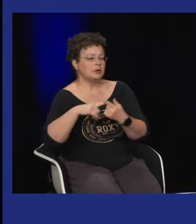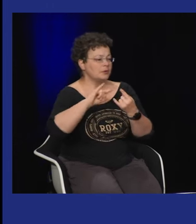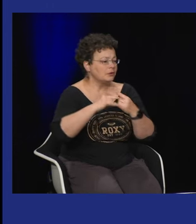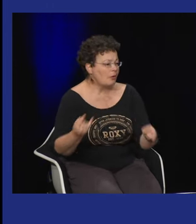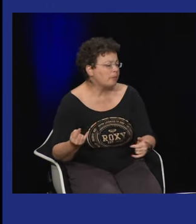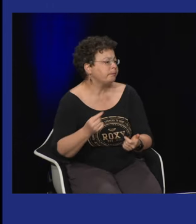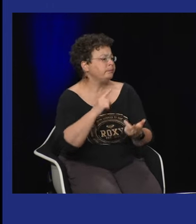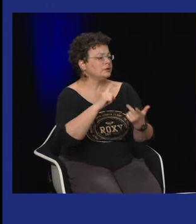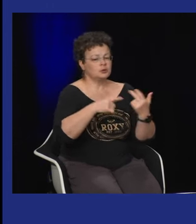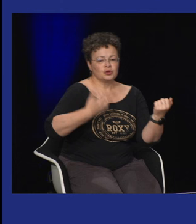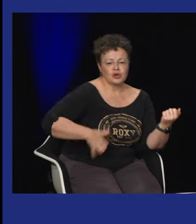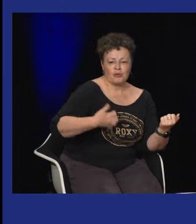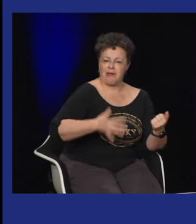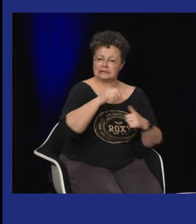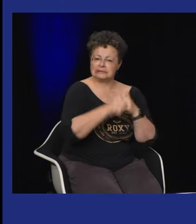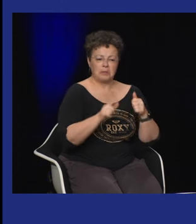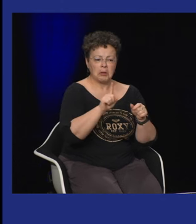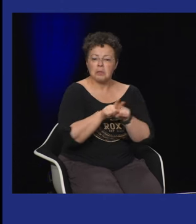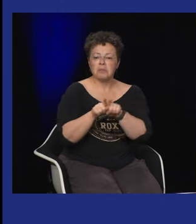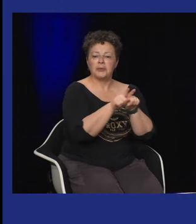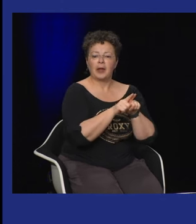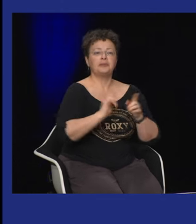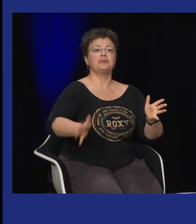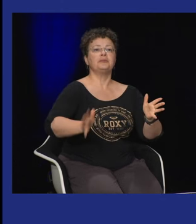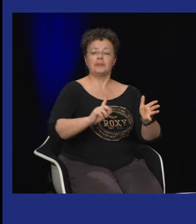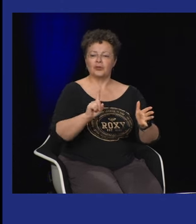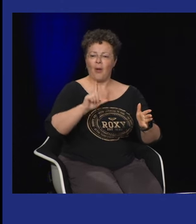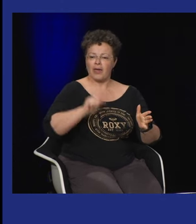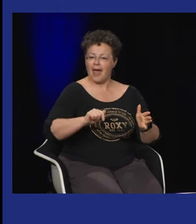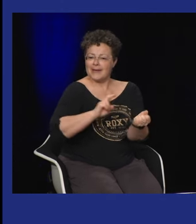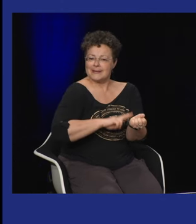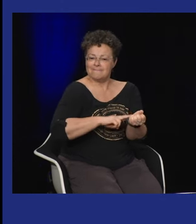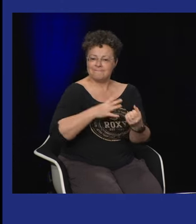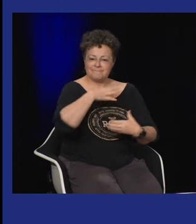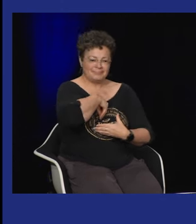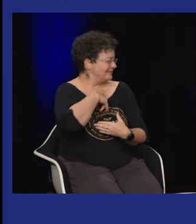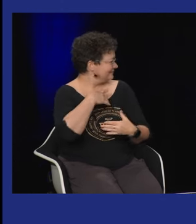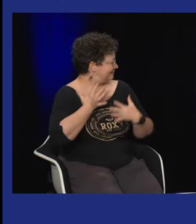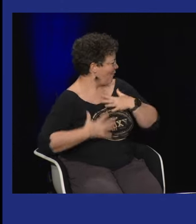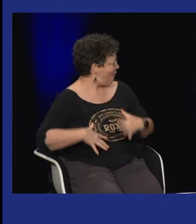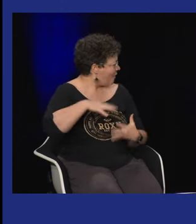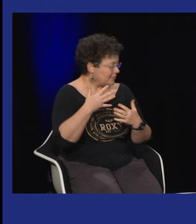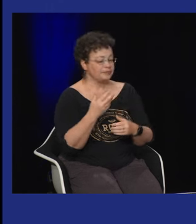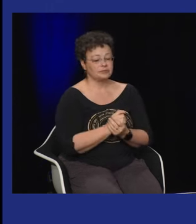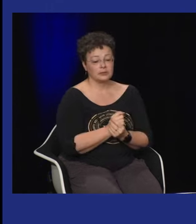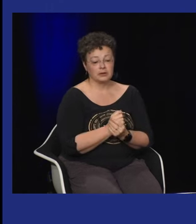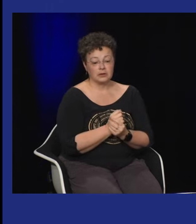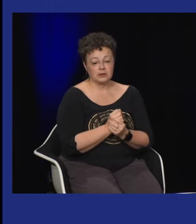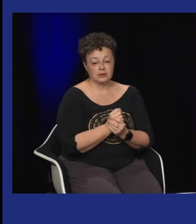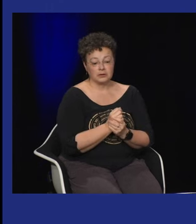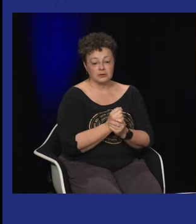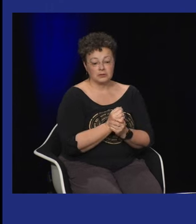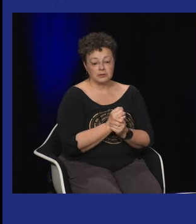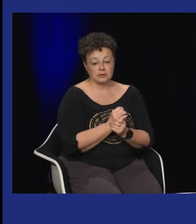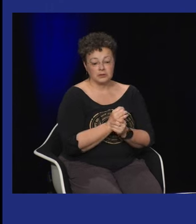très particulier alors ça peut être dans les différents styles musicaux le folk le rap le rock ce que vous voulez il y a quand même un rythme très particulier